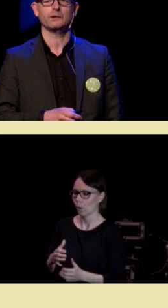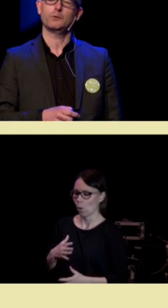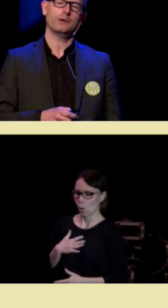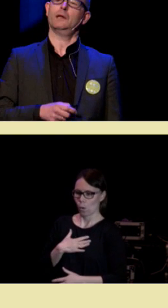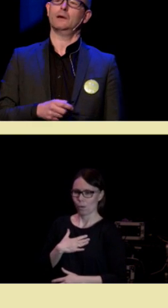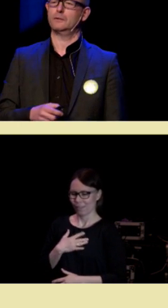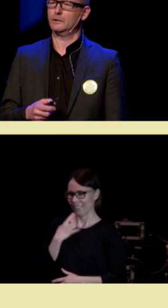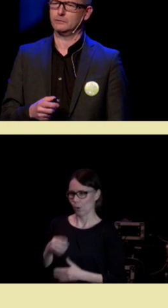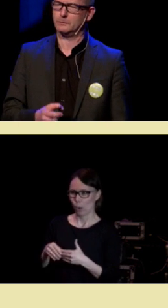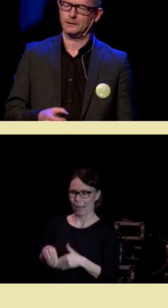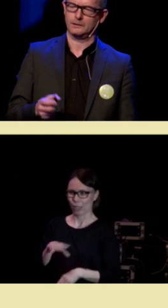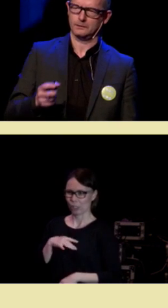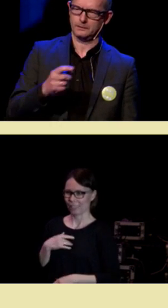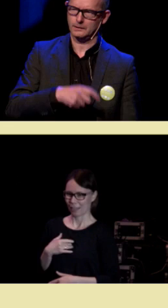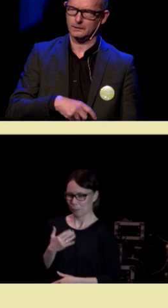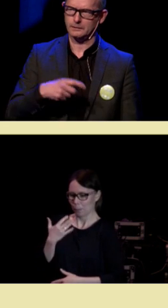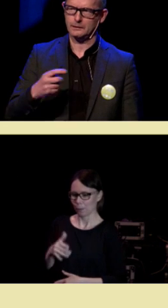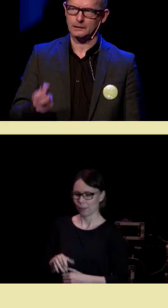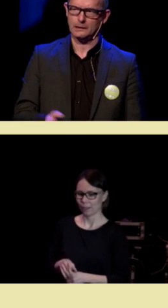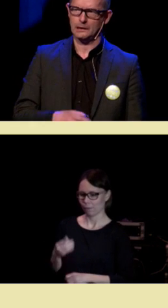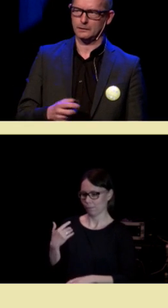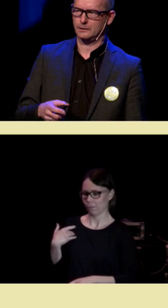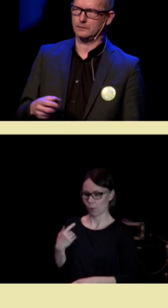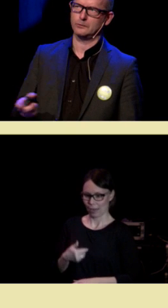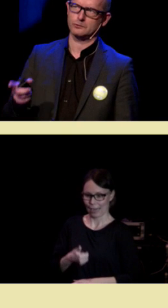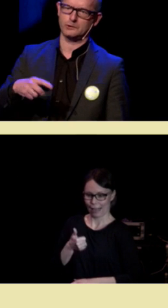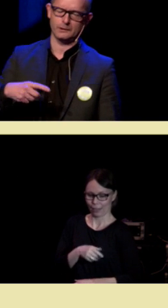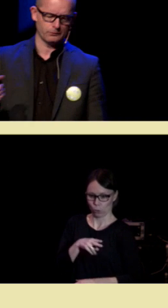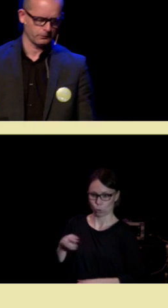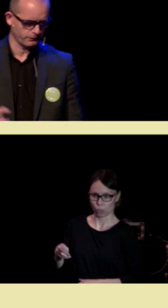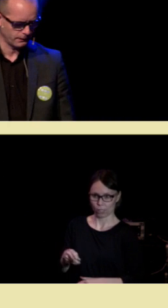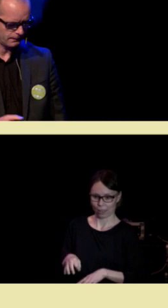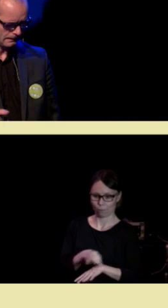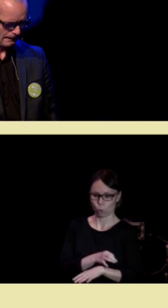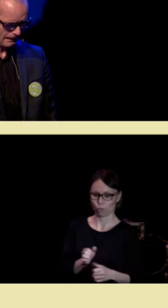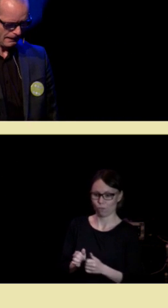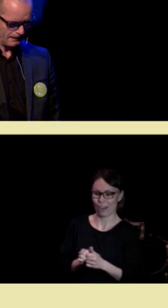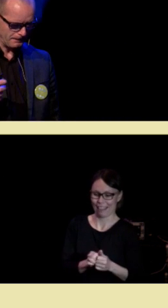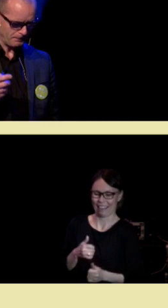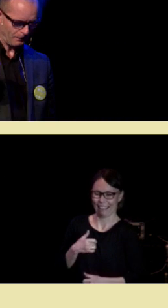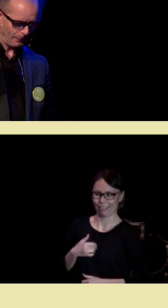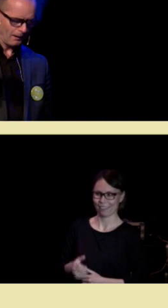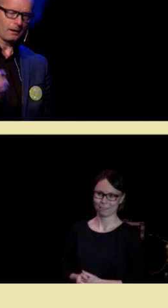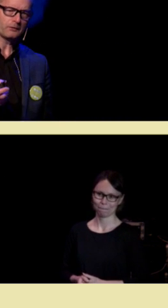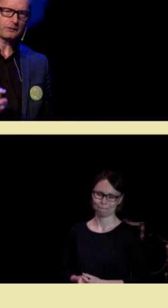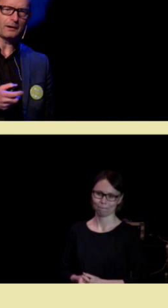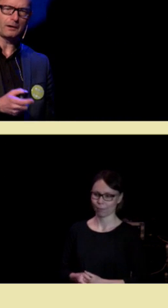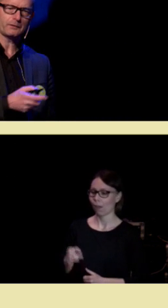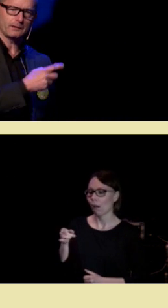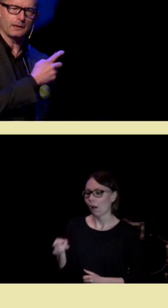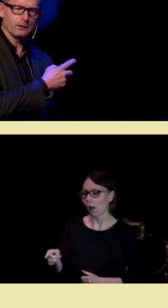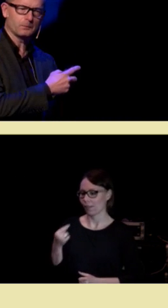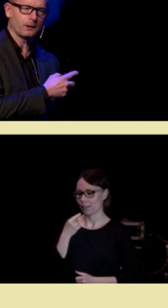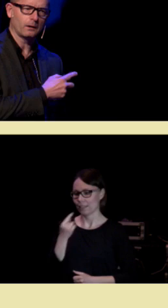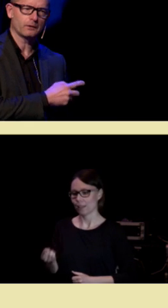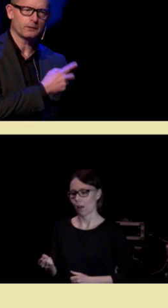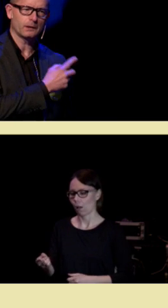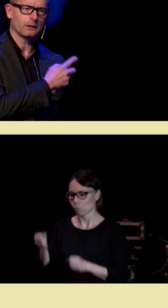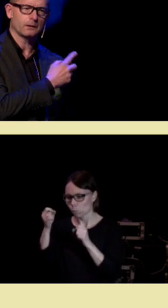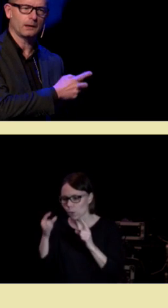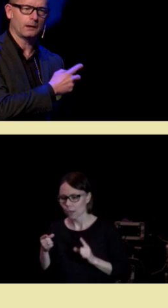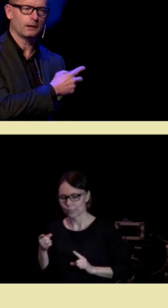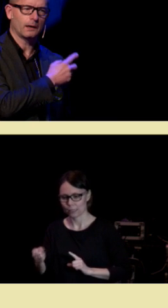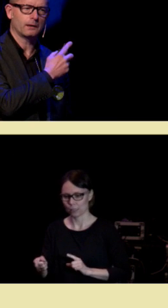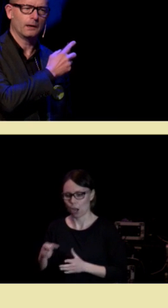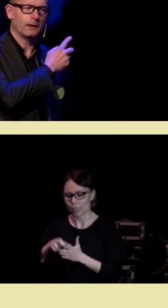stas å si kollega, for jeg var på den tiden leder i den norske neurologforeningen. Han sa at denne oppdagelsen og